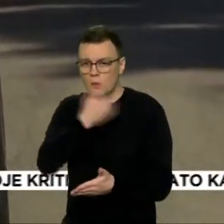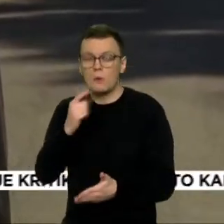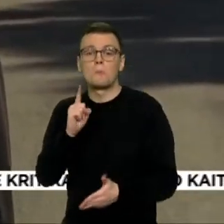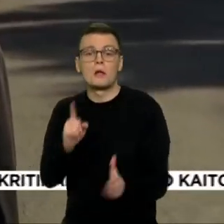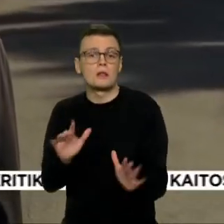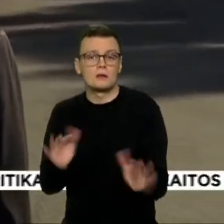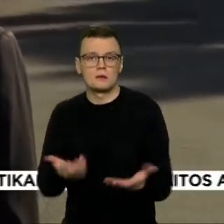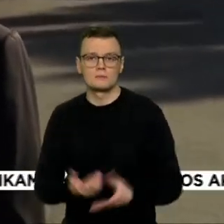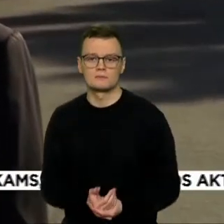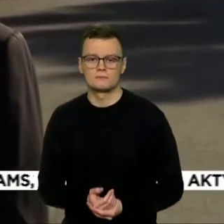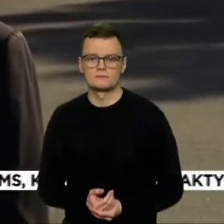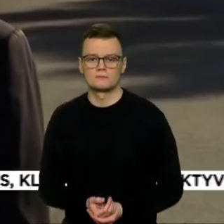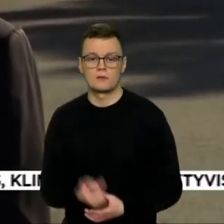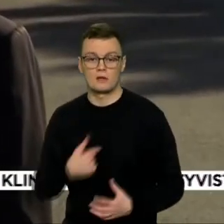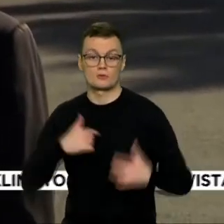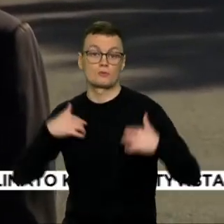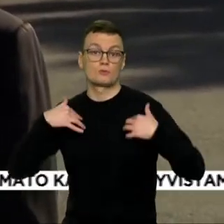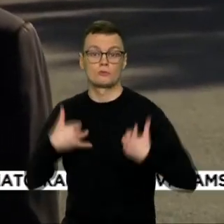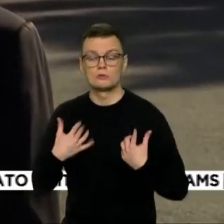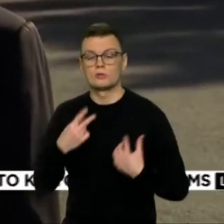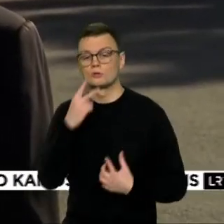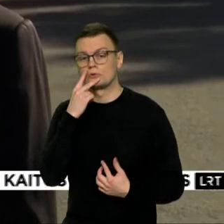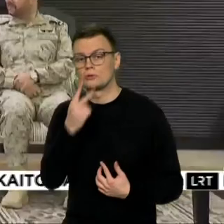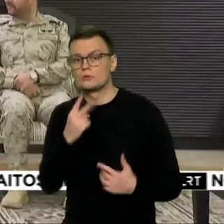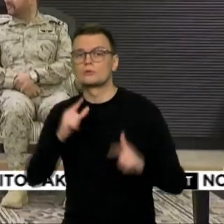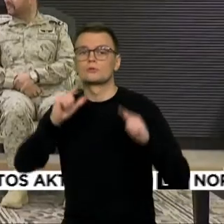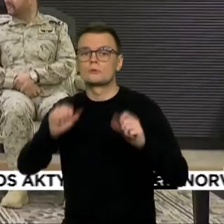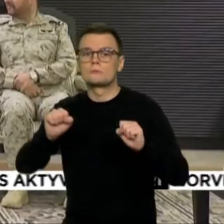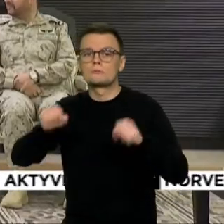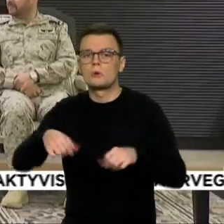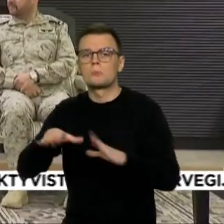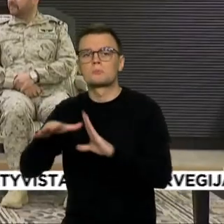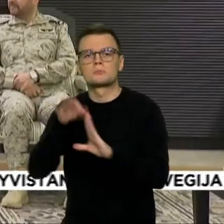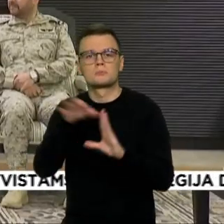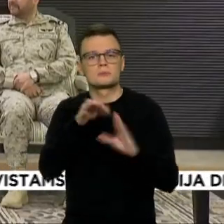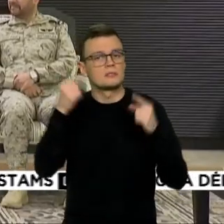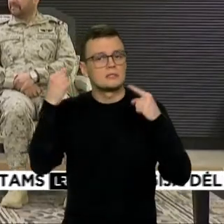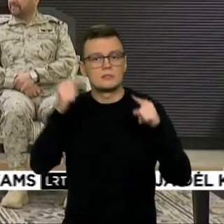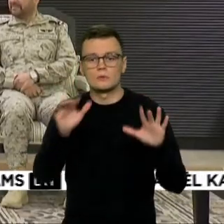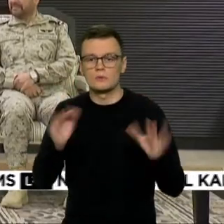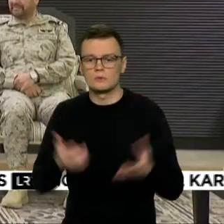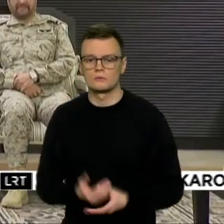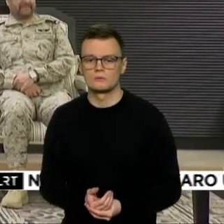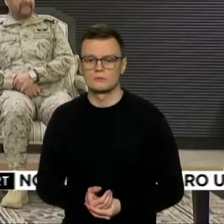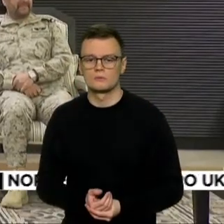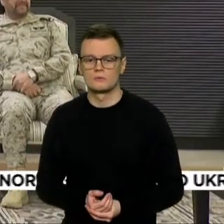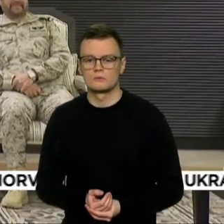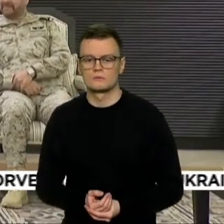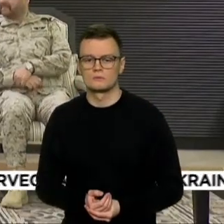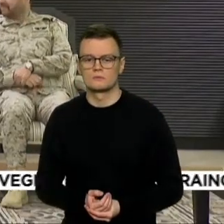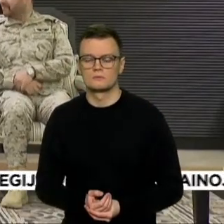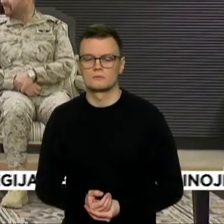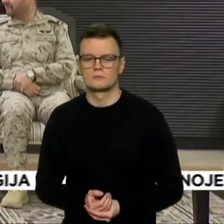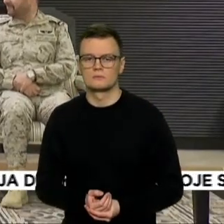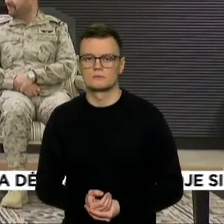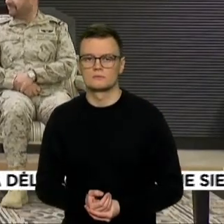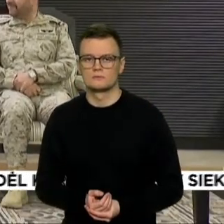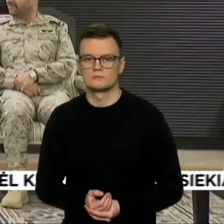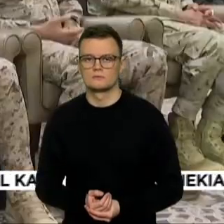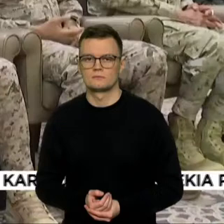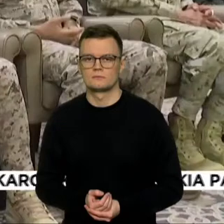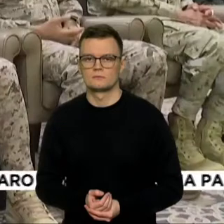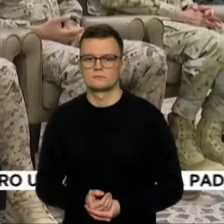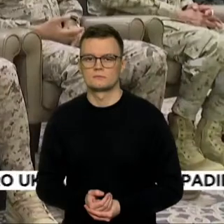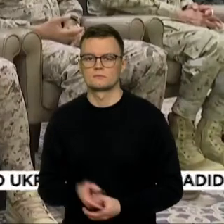Esu nusivylęs. Žiūrime, kokiu alternatyvų turime. Senatoriai Vašingtonė piktai ironizuoja. Saudo Arabijai tiek tik